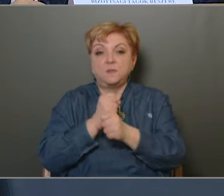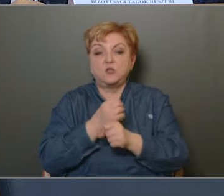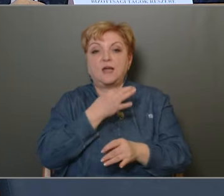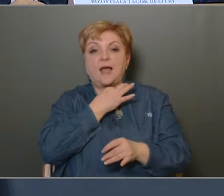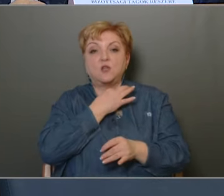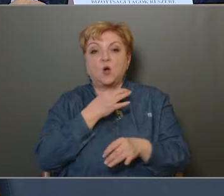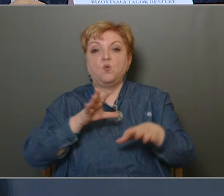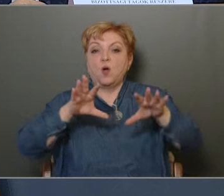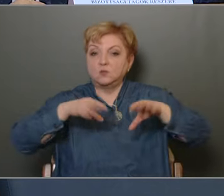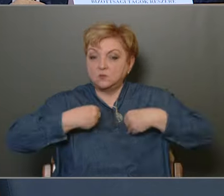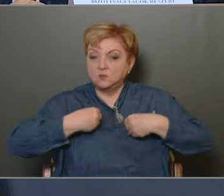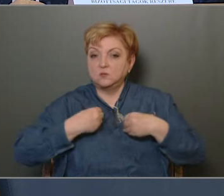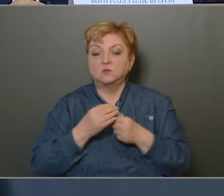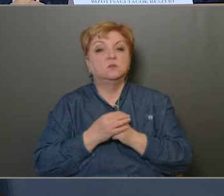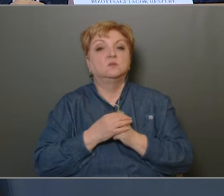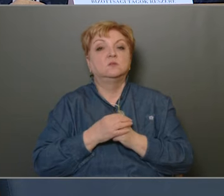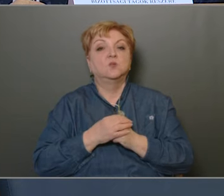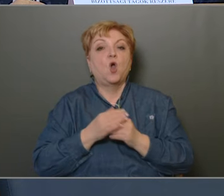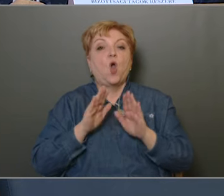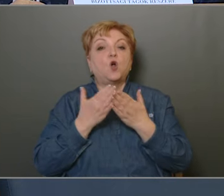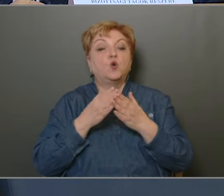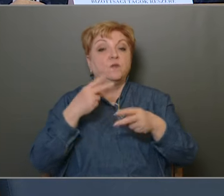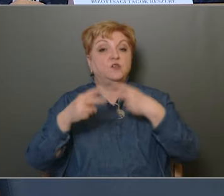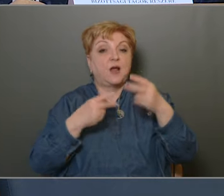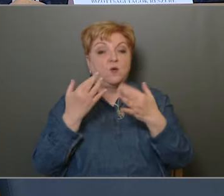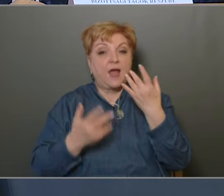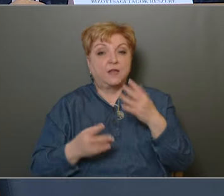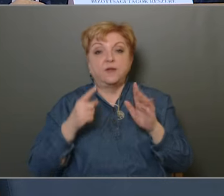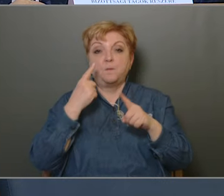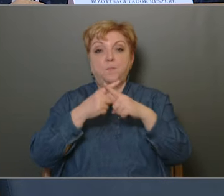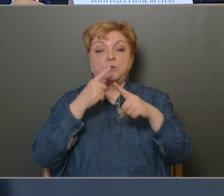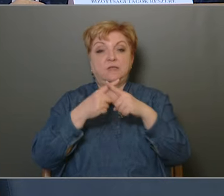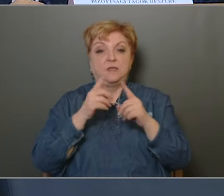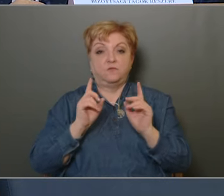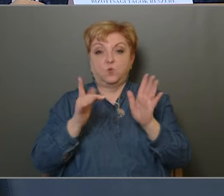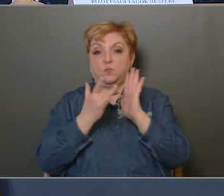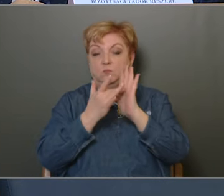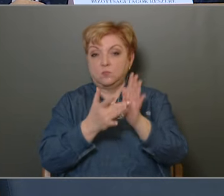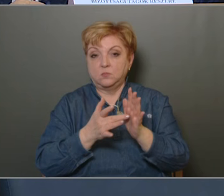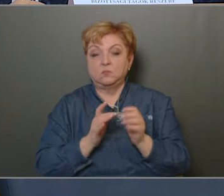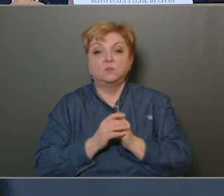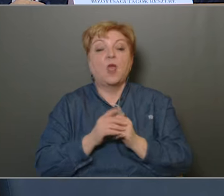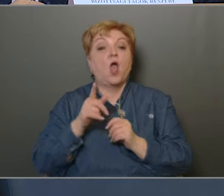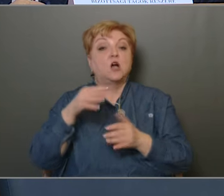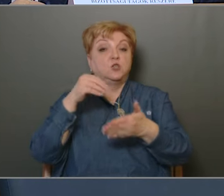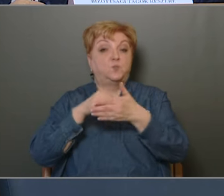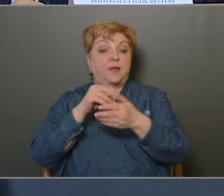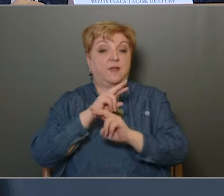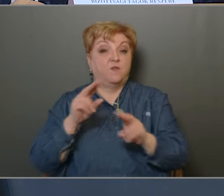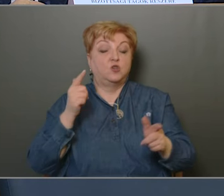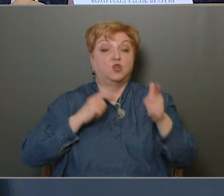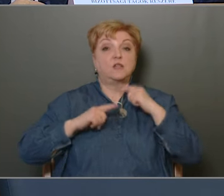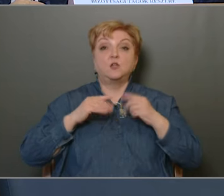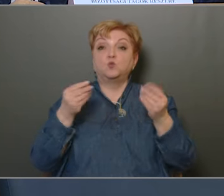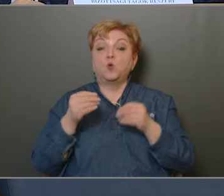egyhangúan az elfogadását javasolta. A könyvvizsgálói eredmény is csak pozitívunkat állapított meg. Az is benne van, hogy